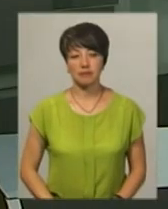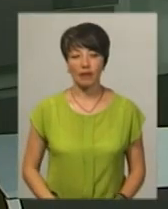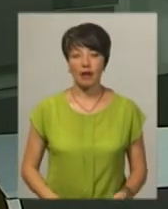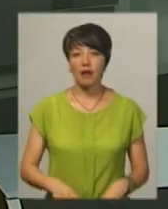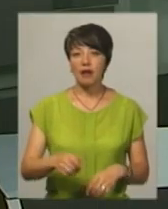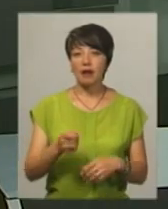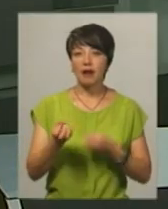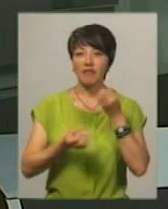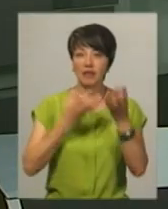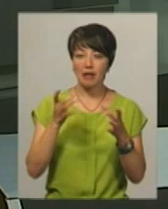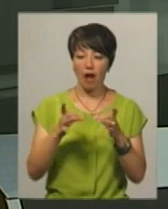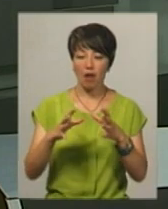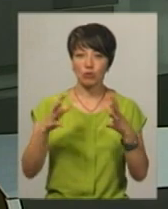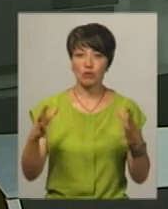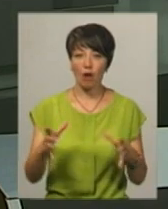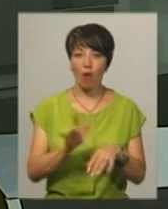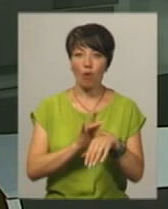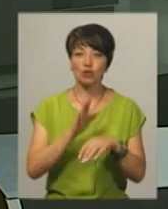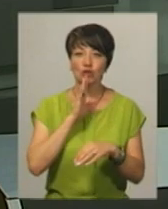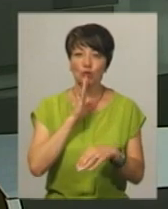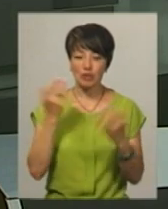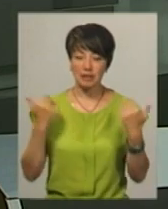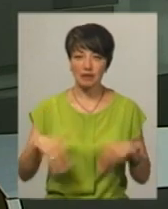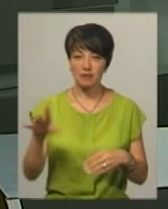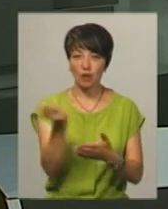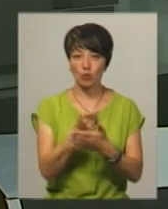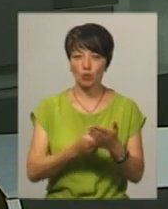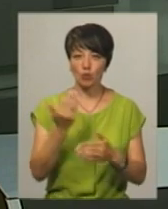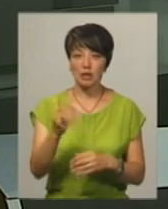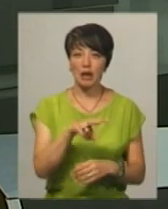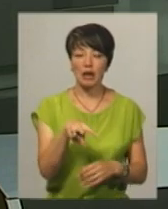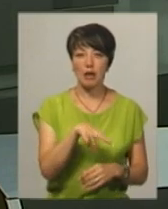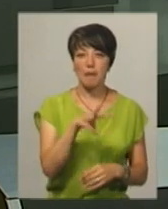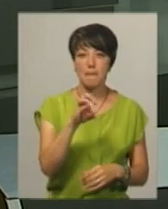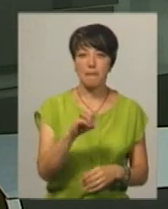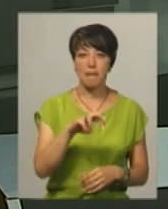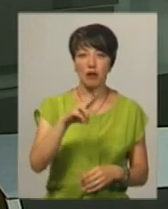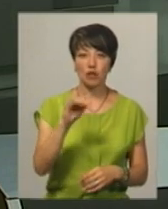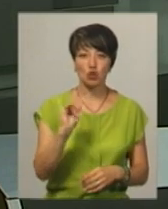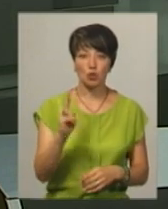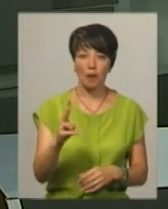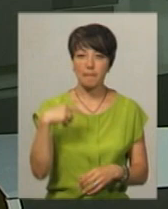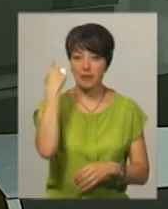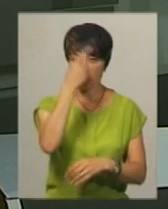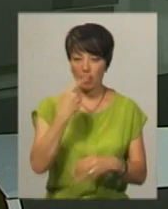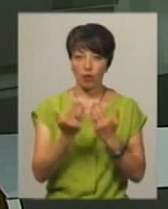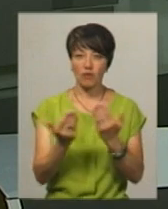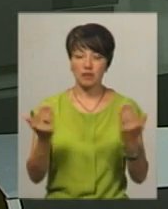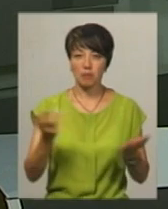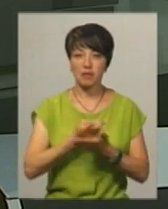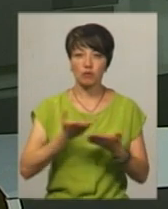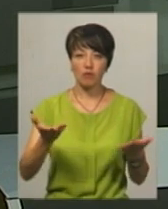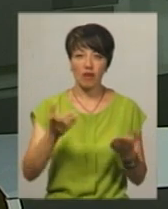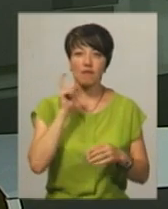Квіти, гарбузи та оголені жіночі тіла – все це на картина художниці Лідії Мельничук. Персональну виставку «Колорит» хмельничанка